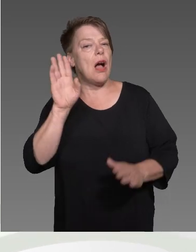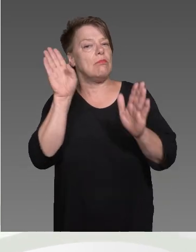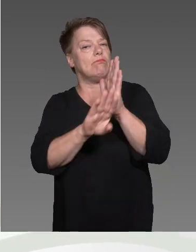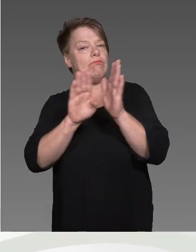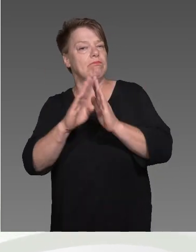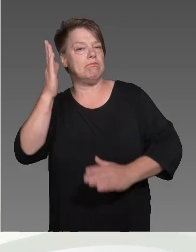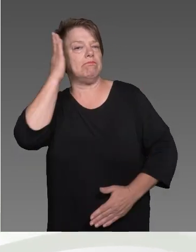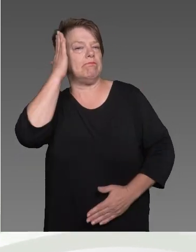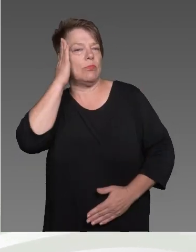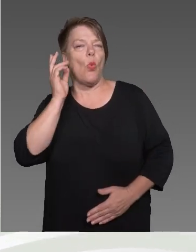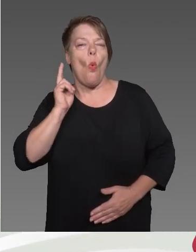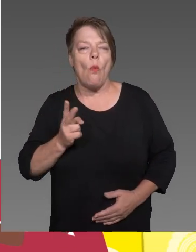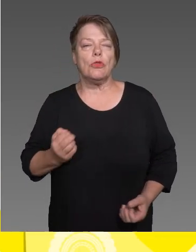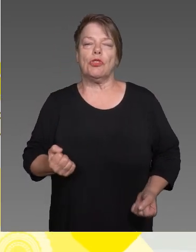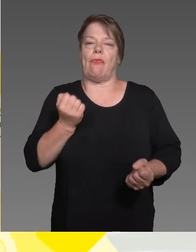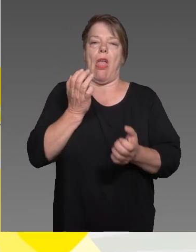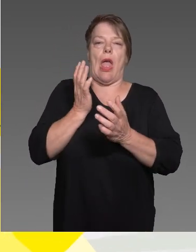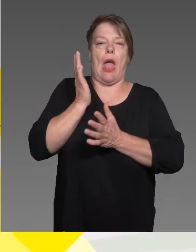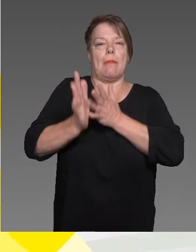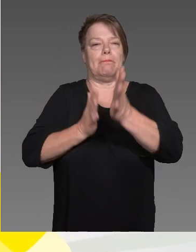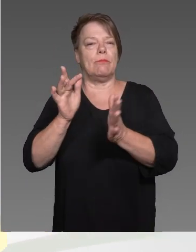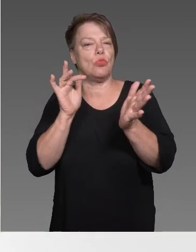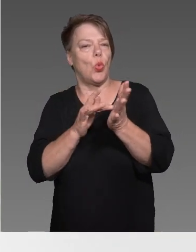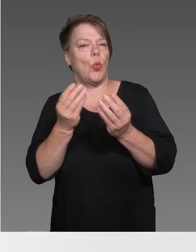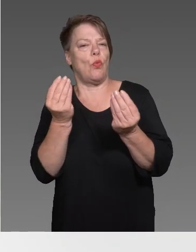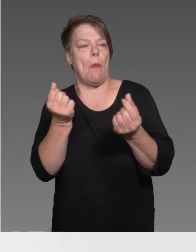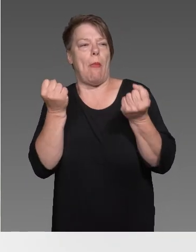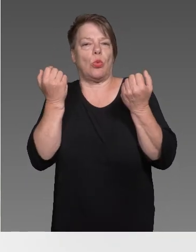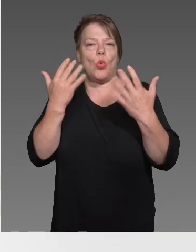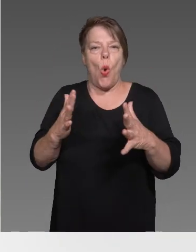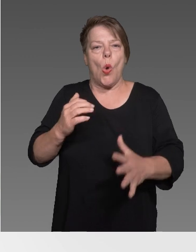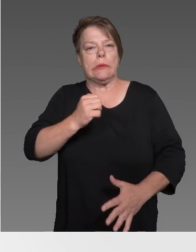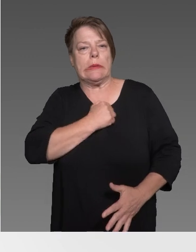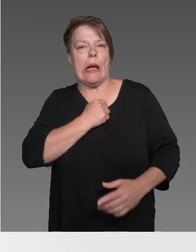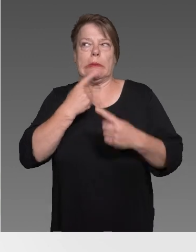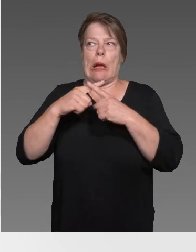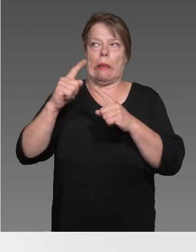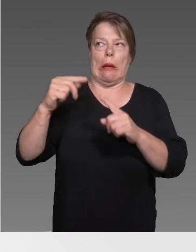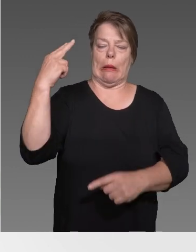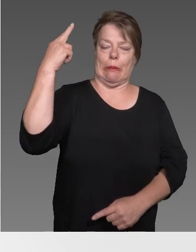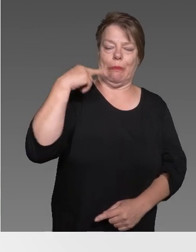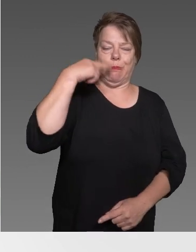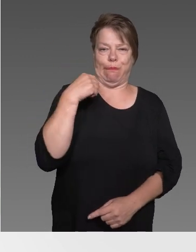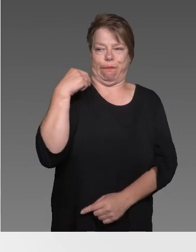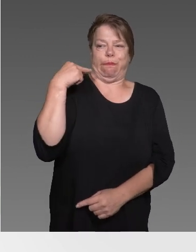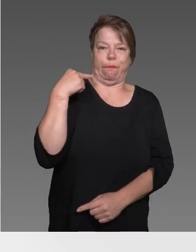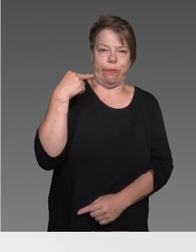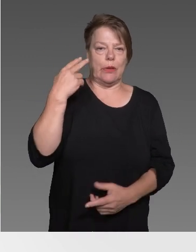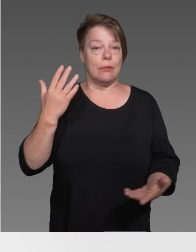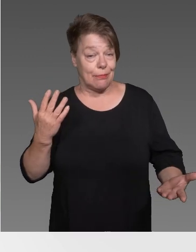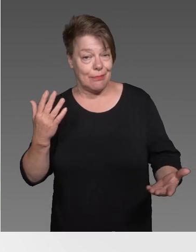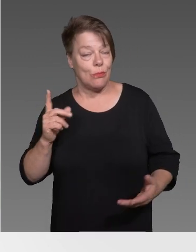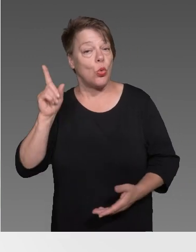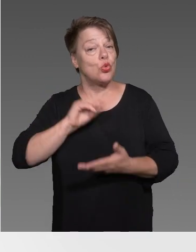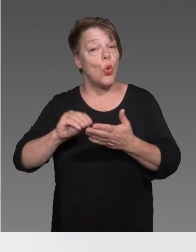Diskriminierung. Darüber zu sprechen fällt Betroffenen oft schwer, denn sie fühlen sich häufig machtlos oder haben Angst, nicht ernst genommen zu werden.